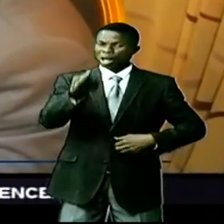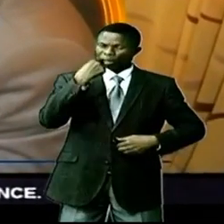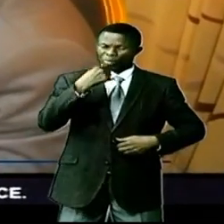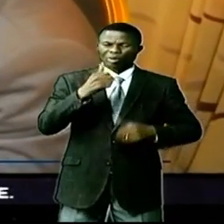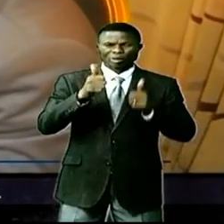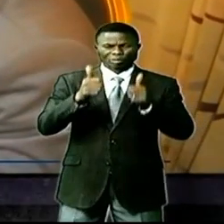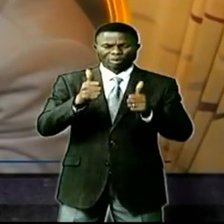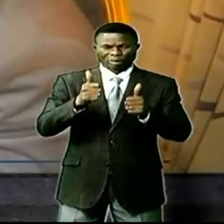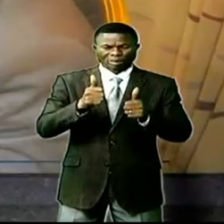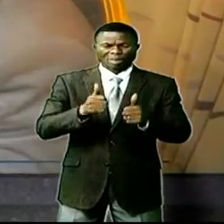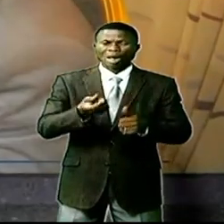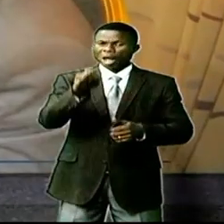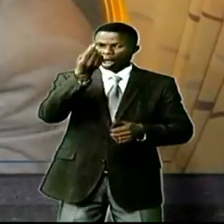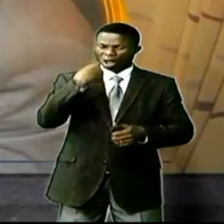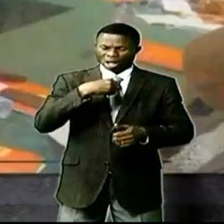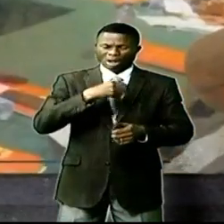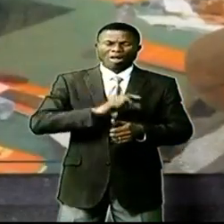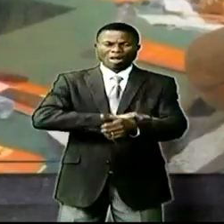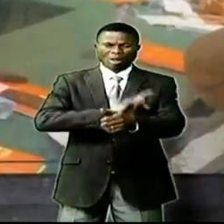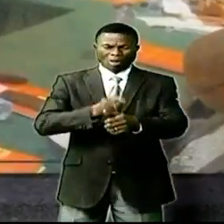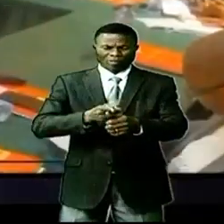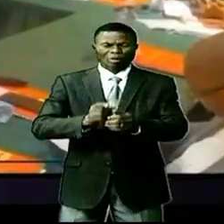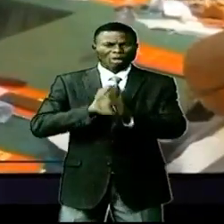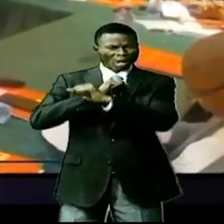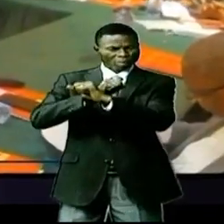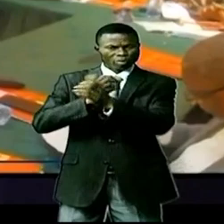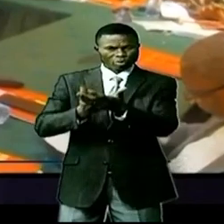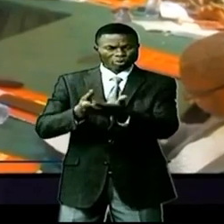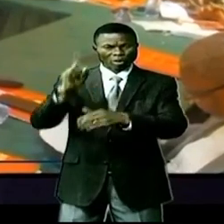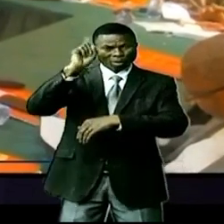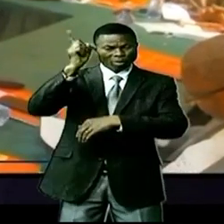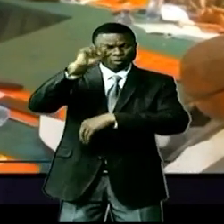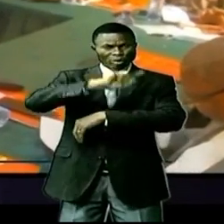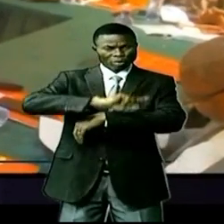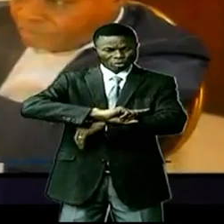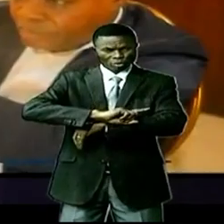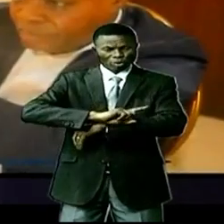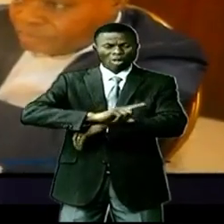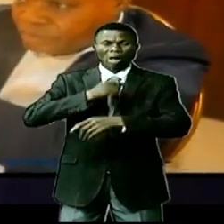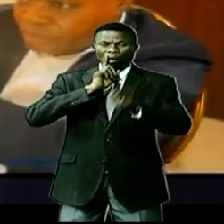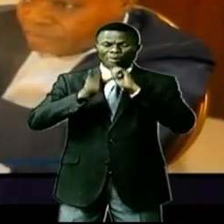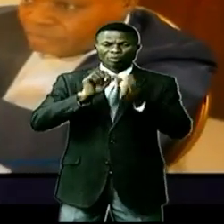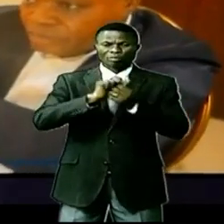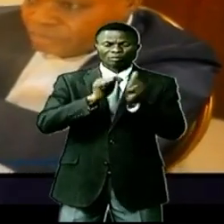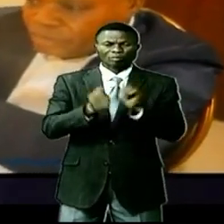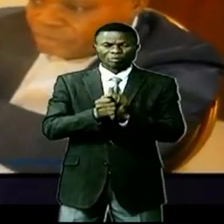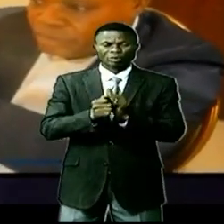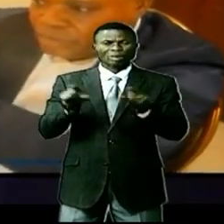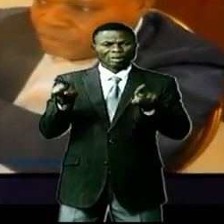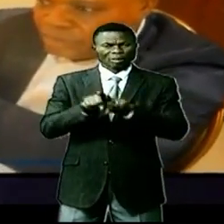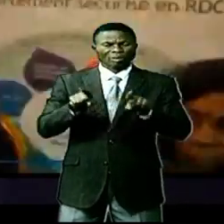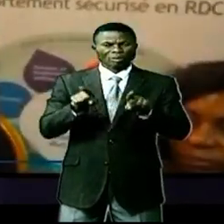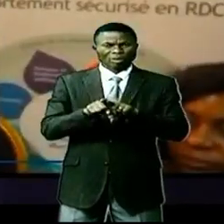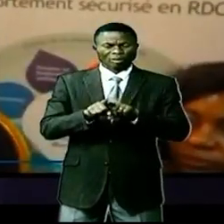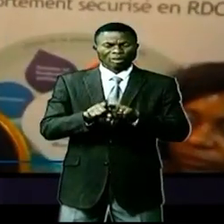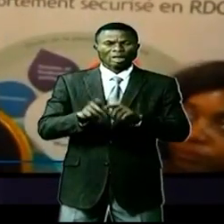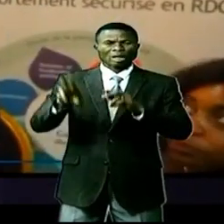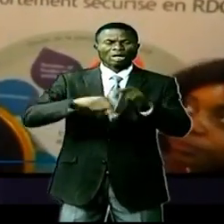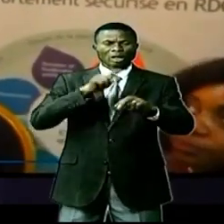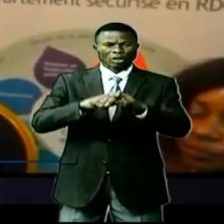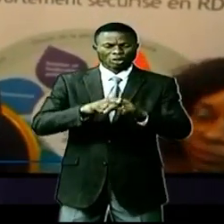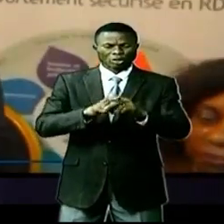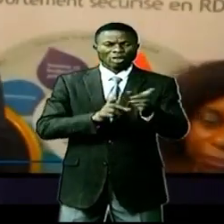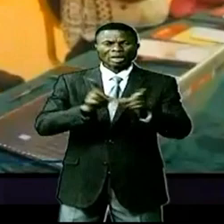accès à l'avortement sécurisé. Au cours de cette première journée a été abordé les questions relatives aux normes et